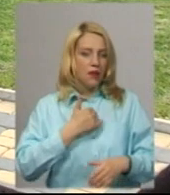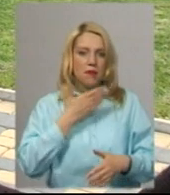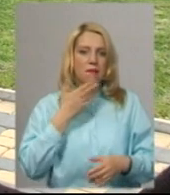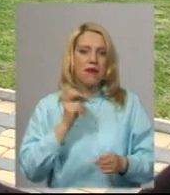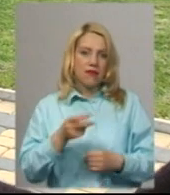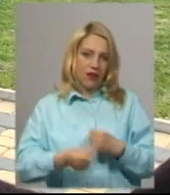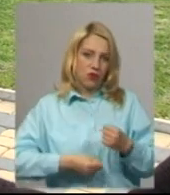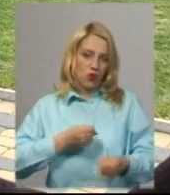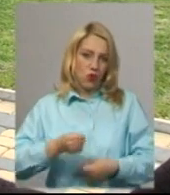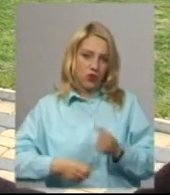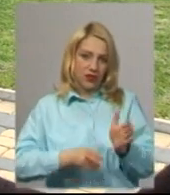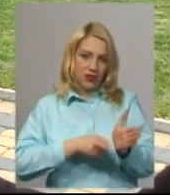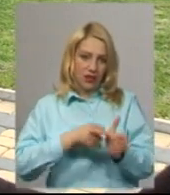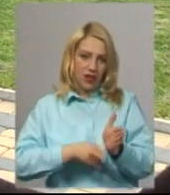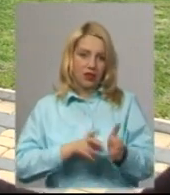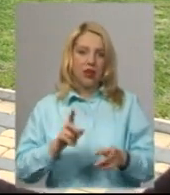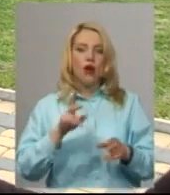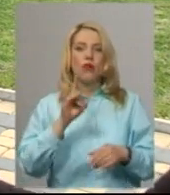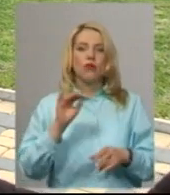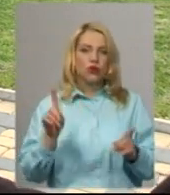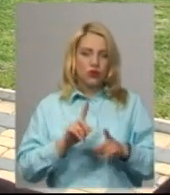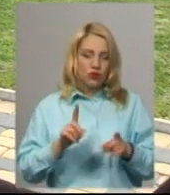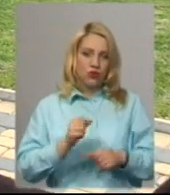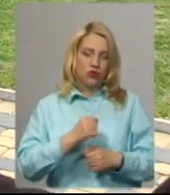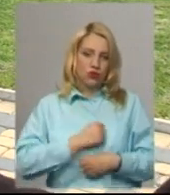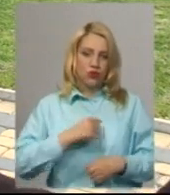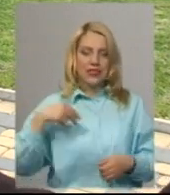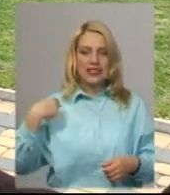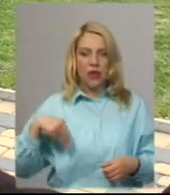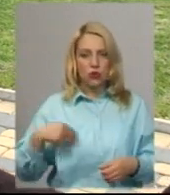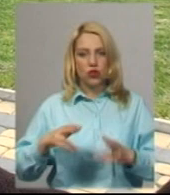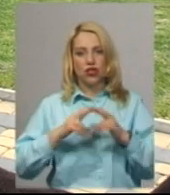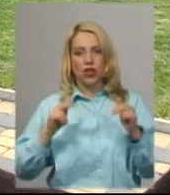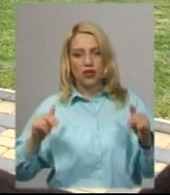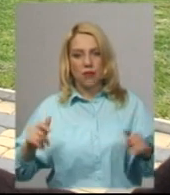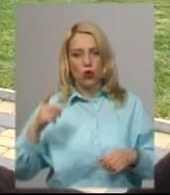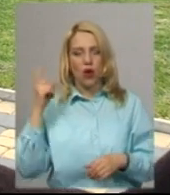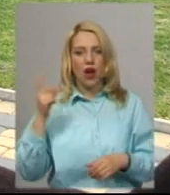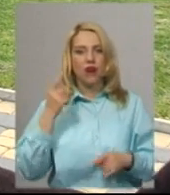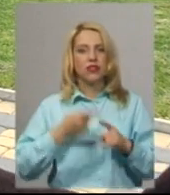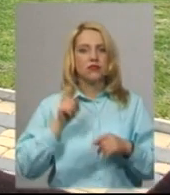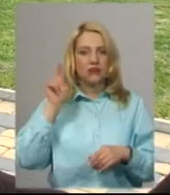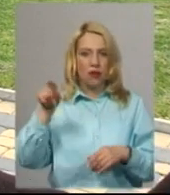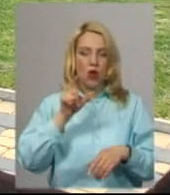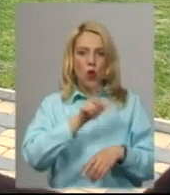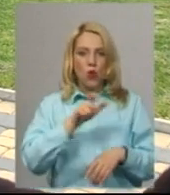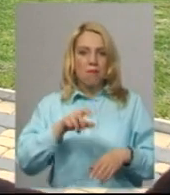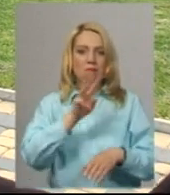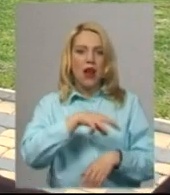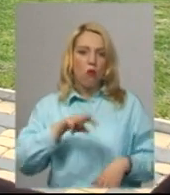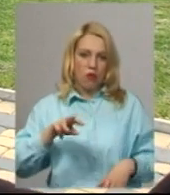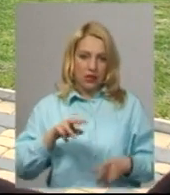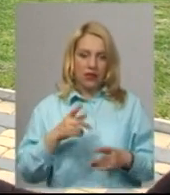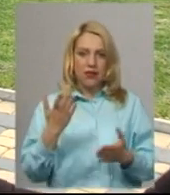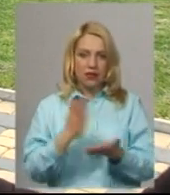чим доїхати, про що шкодує Запоріжжя, Дніпро і Харків, міста-мільйонники, які мають забажання